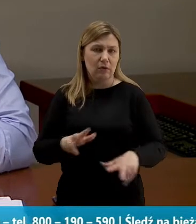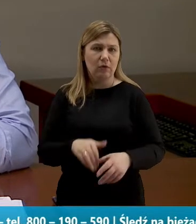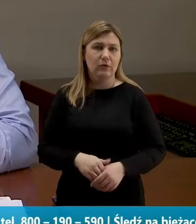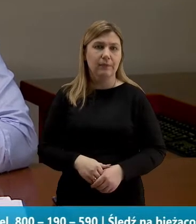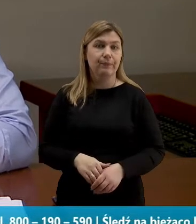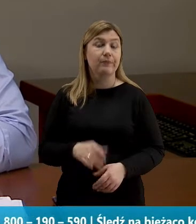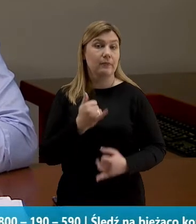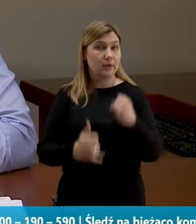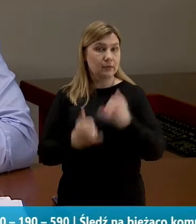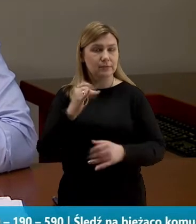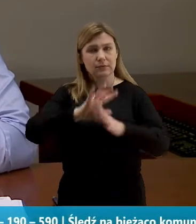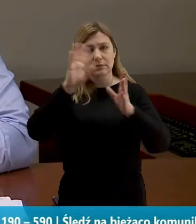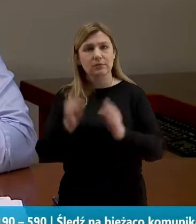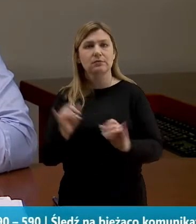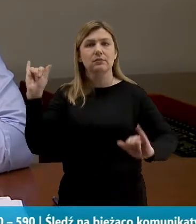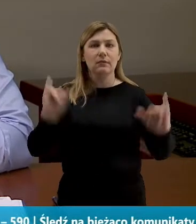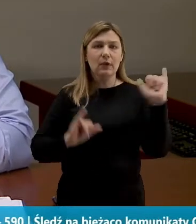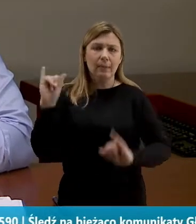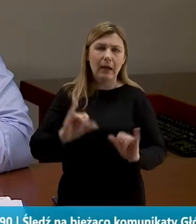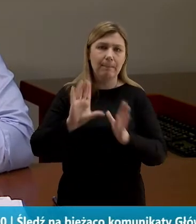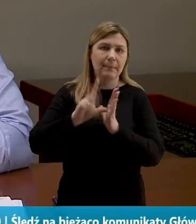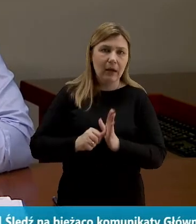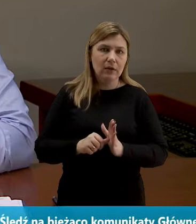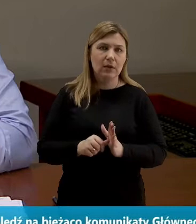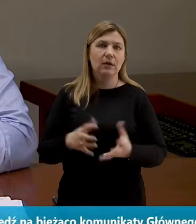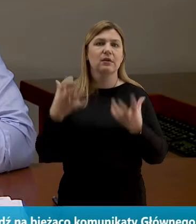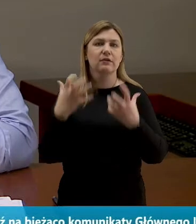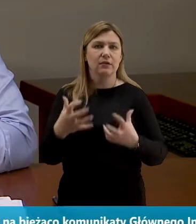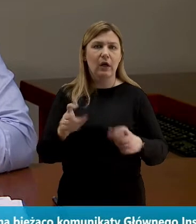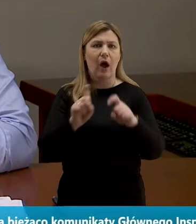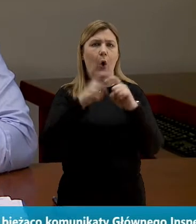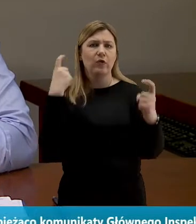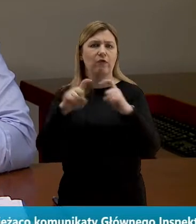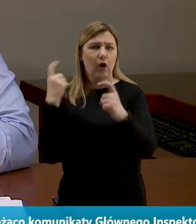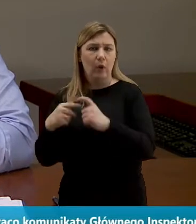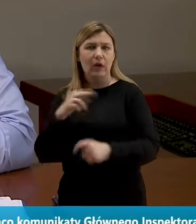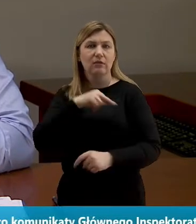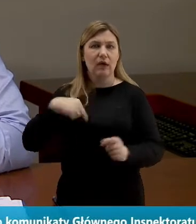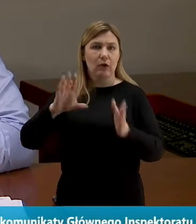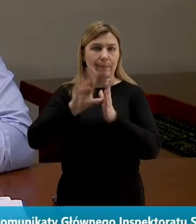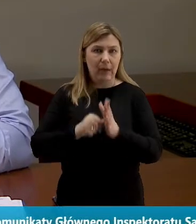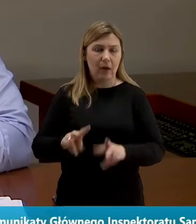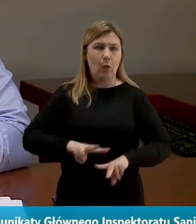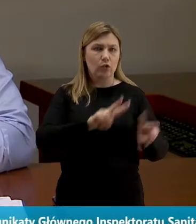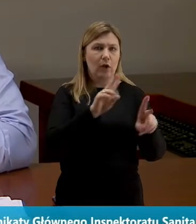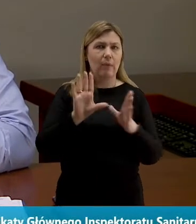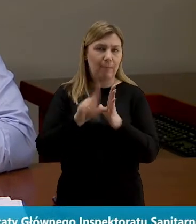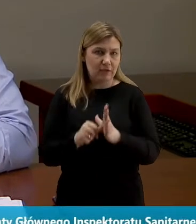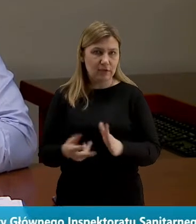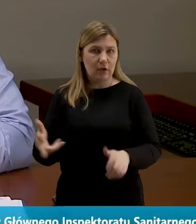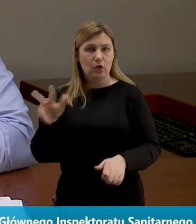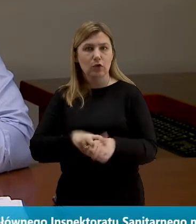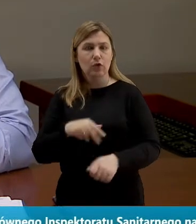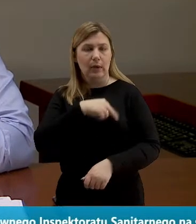Jeżeli chodzi o wszystkie imprezy w mieście, to zachęcamy do ich odwołania. Nasze miejskie z udziałem miasta i te, które